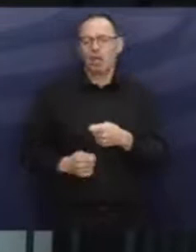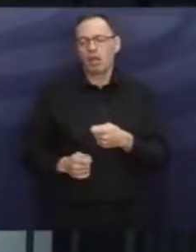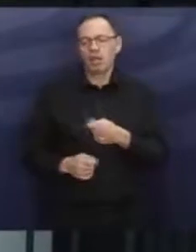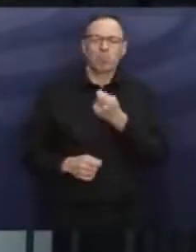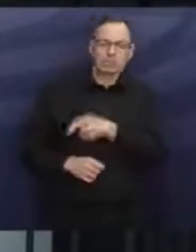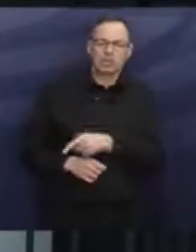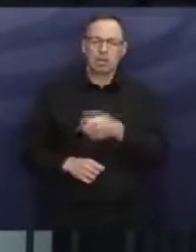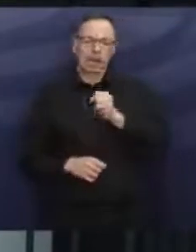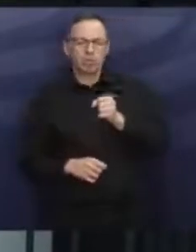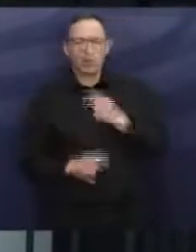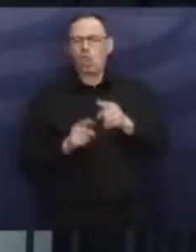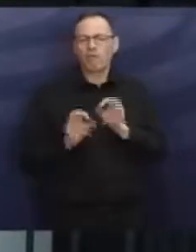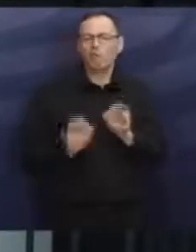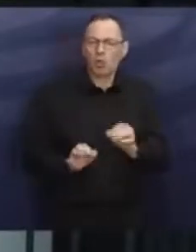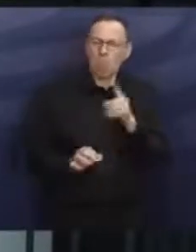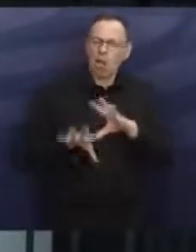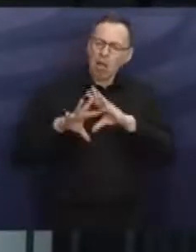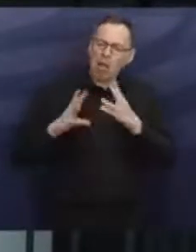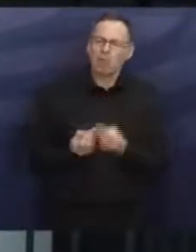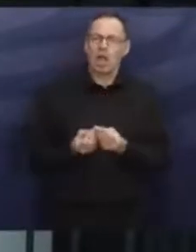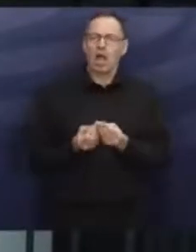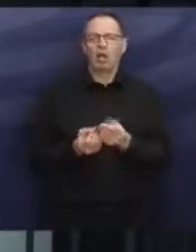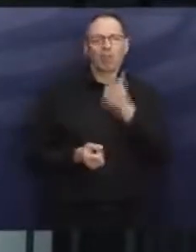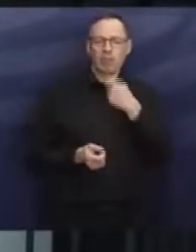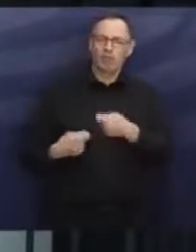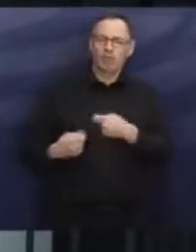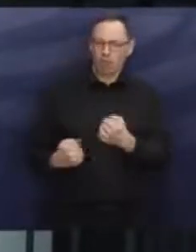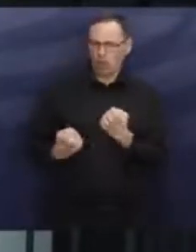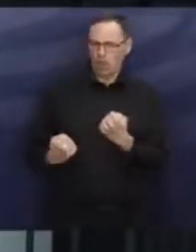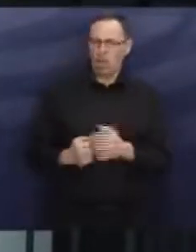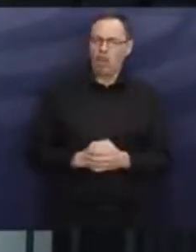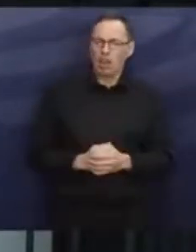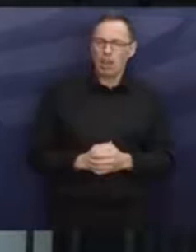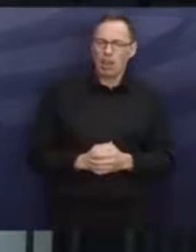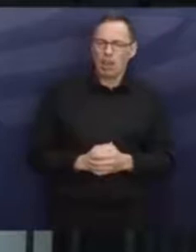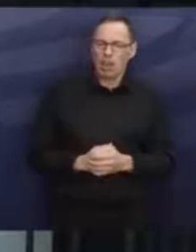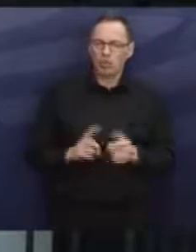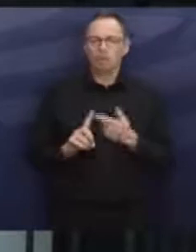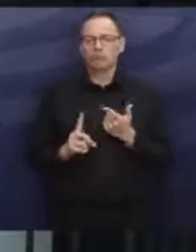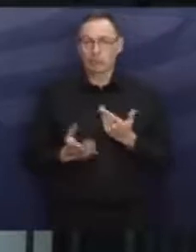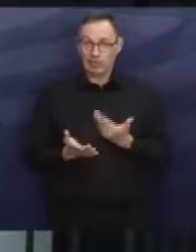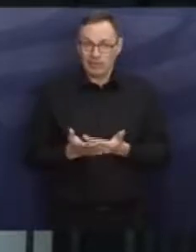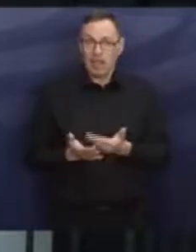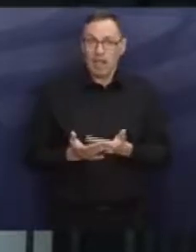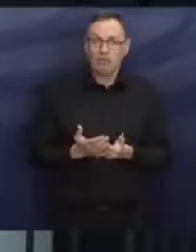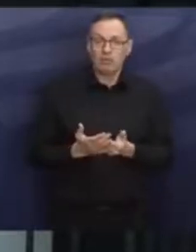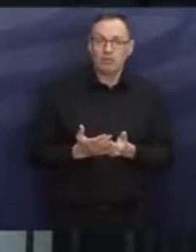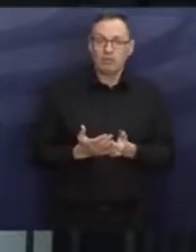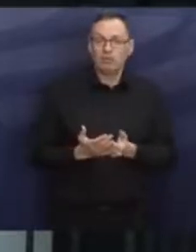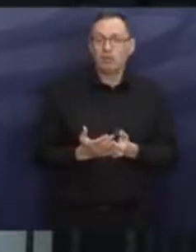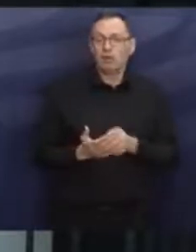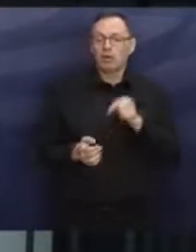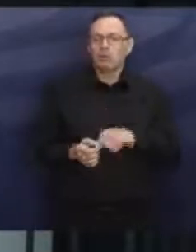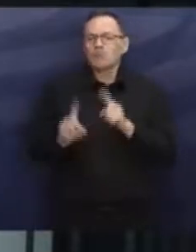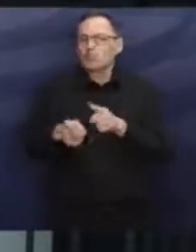Gastronomie läuft nicht so gut, aber im Kern ist die bremische Wirtschaft stabil und deswegen muss man jetzt